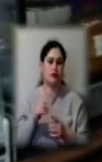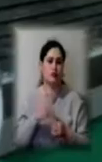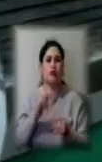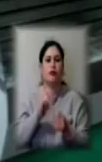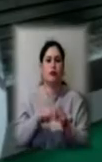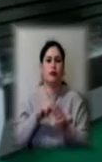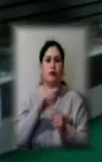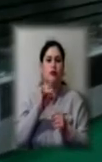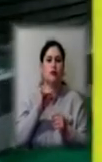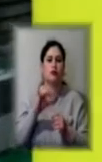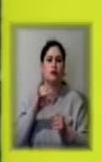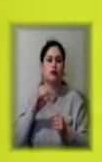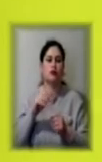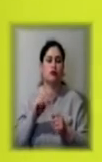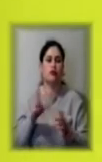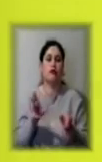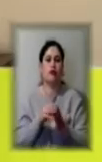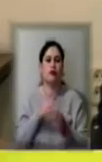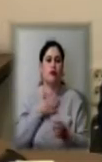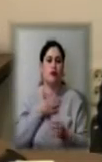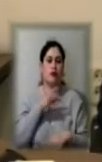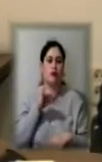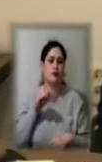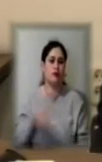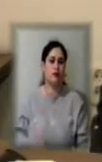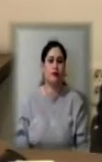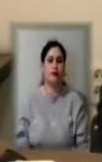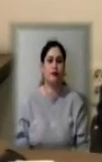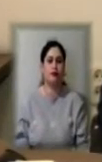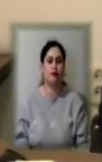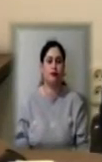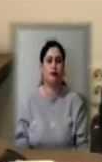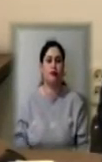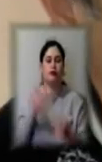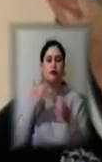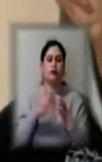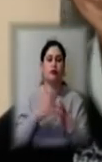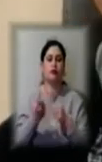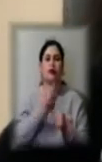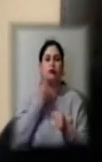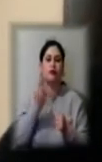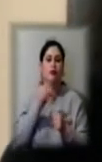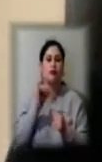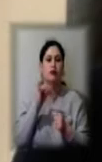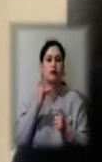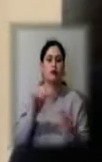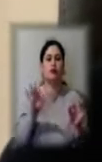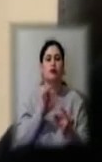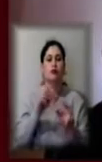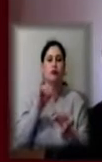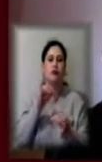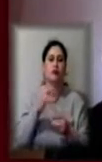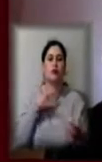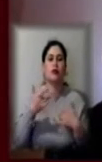кореспондентами Суспільного. У Херсонському обласному академічно-музично-драматичному театрі ім. Миколи